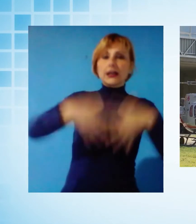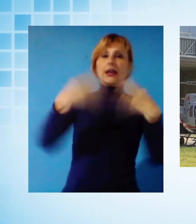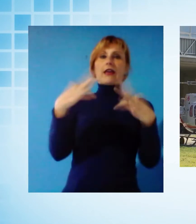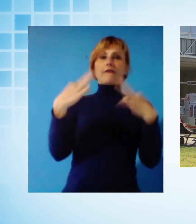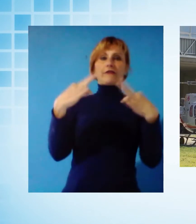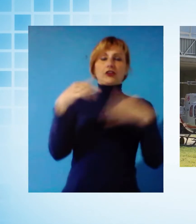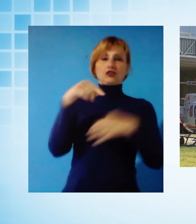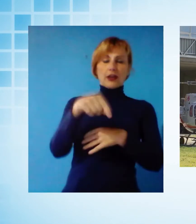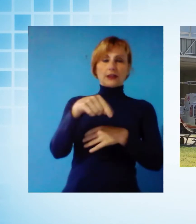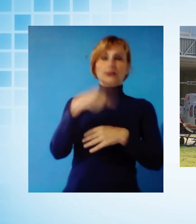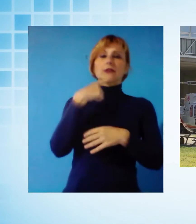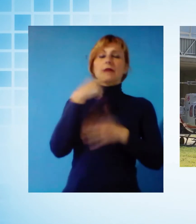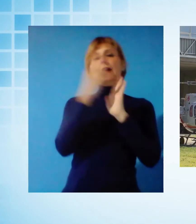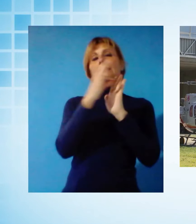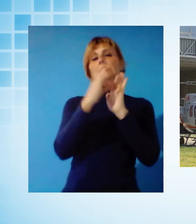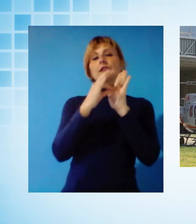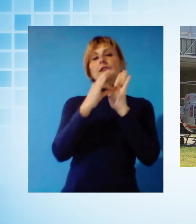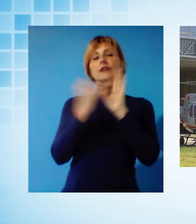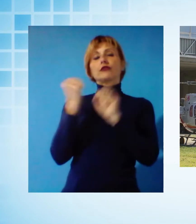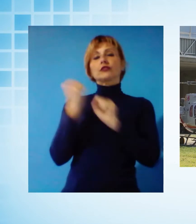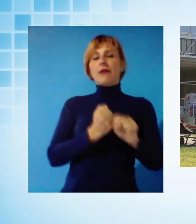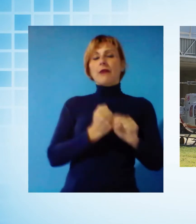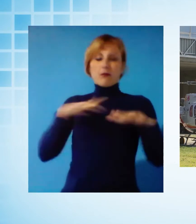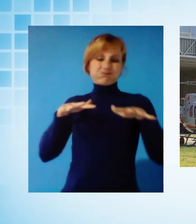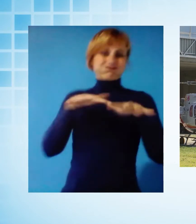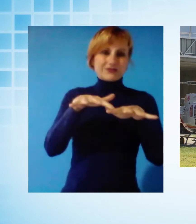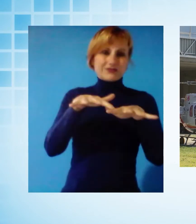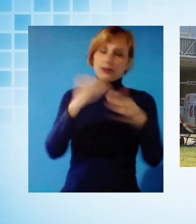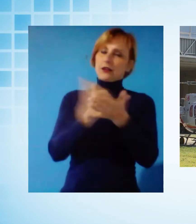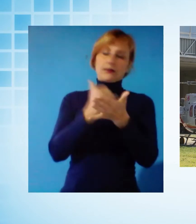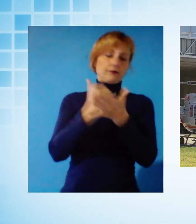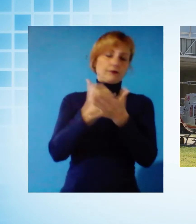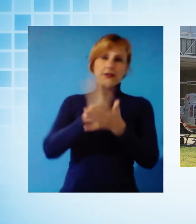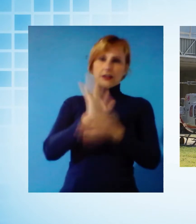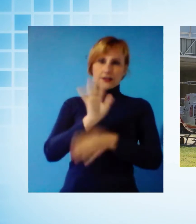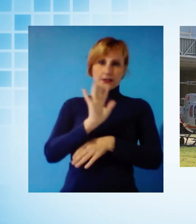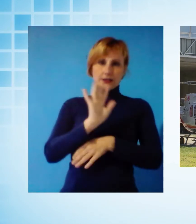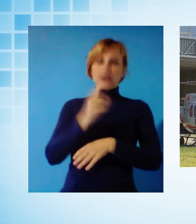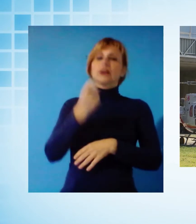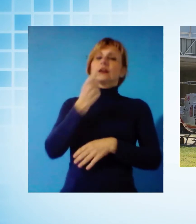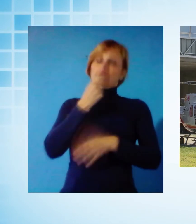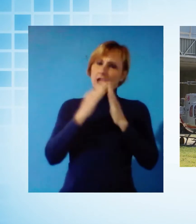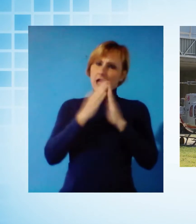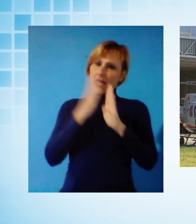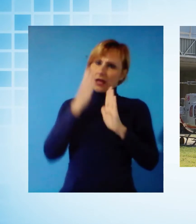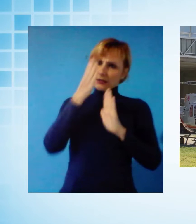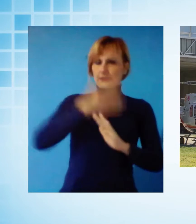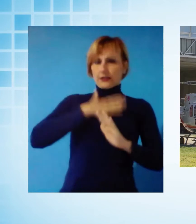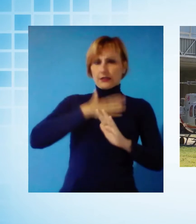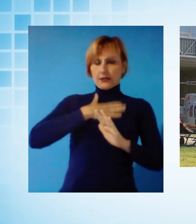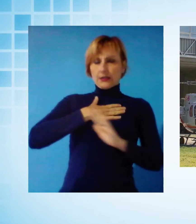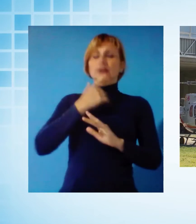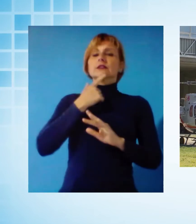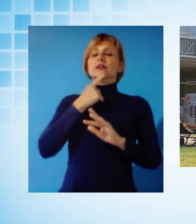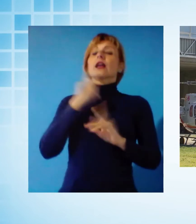criteri fondamentali a evitare gli assembramenti, là dove si può verrà portata a casa, dove non si può ci saranno luoghi di raccolta dove i cittadini